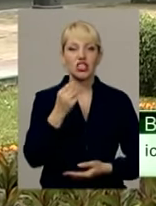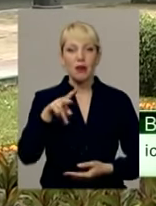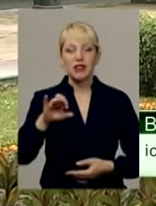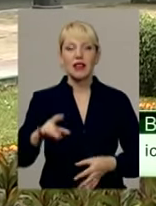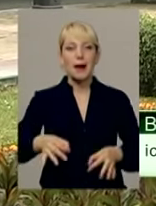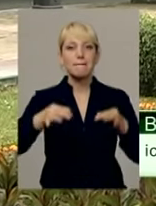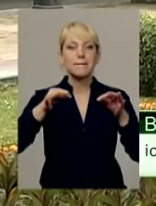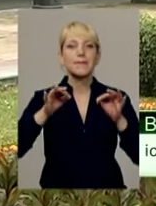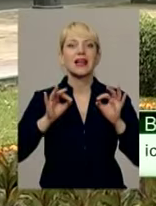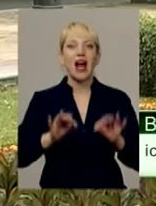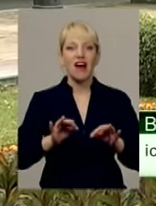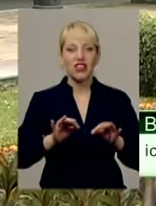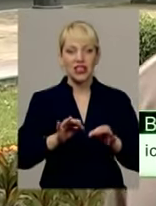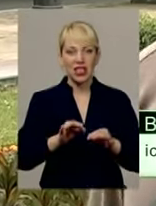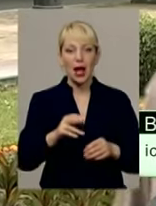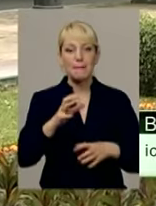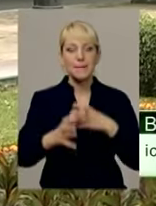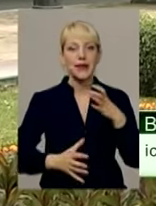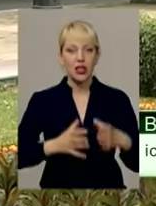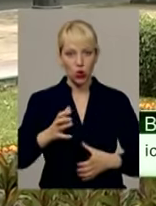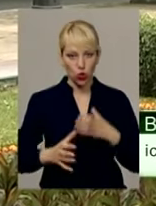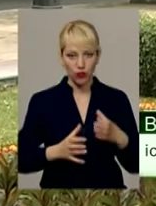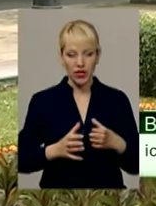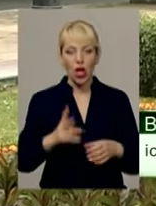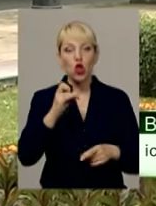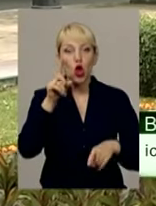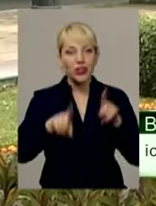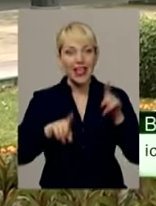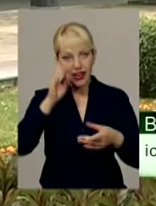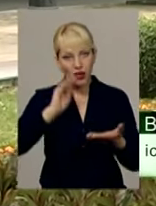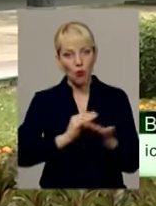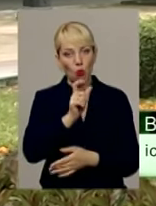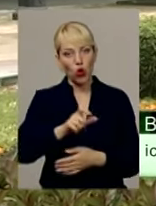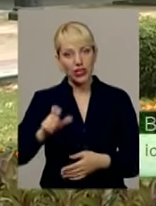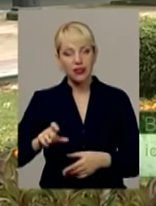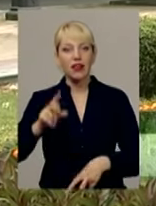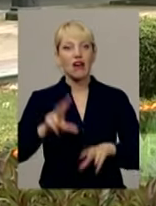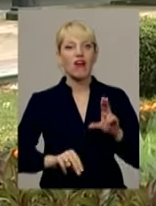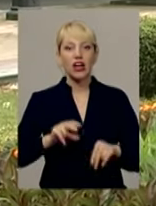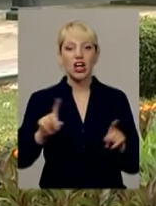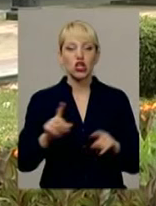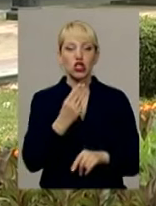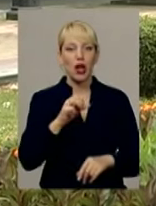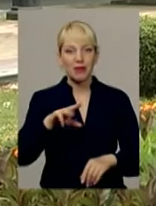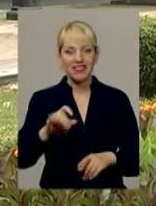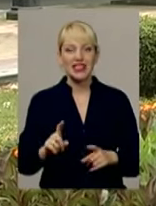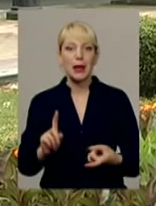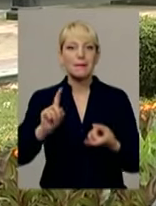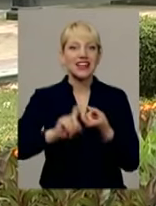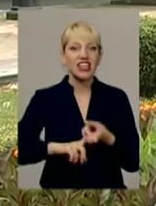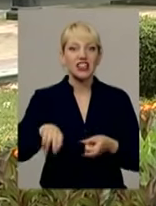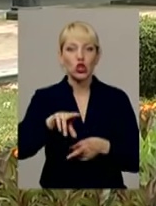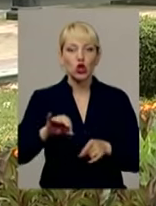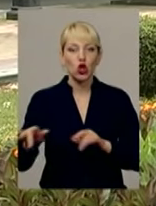миру. На праведника миру. Але деякі політики вважали, що Андрей Шептицький причетний до